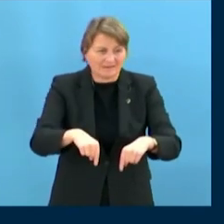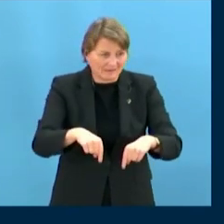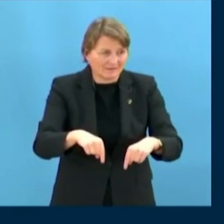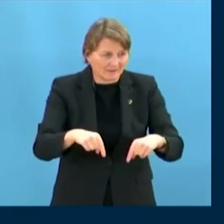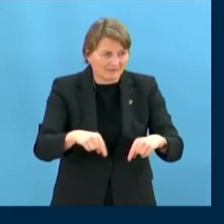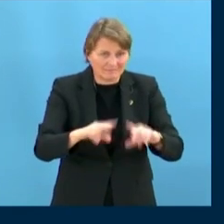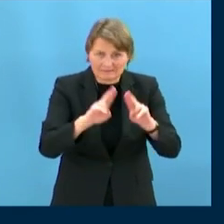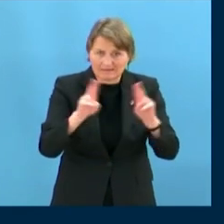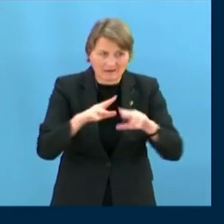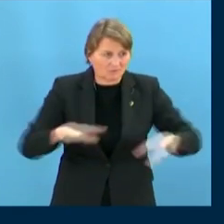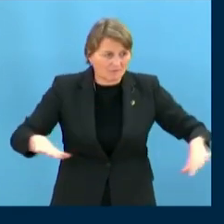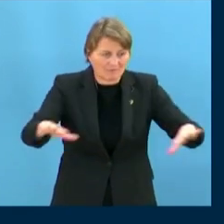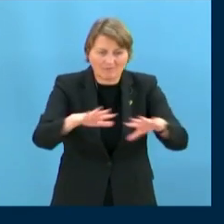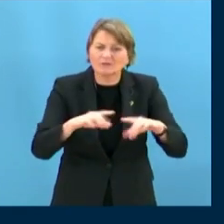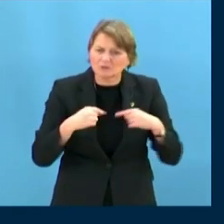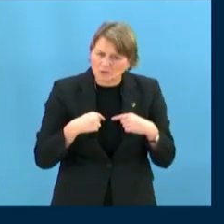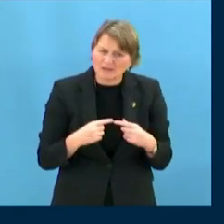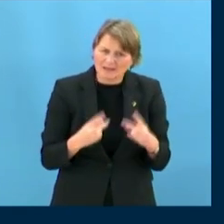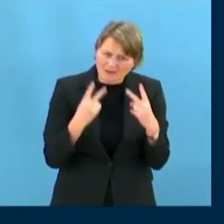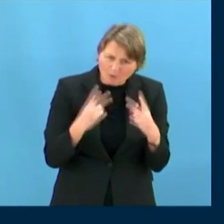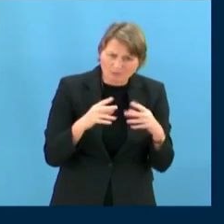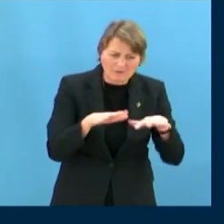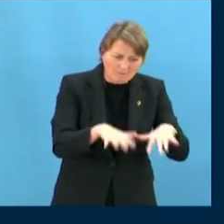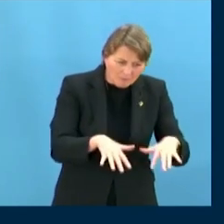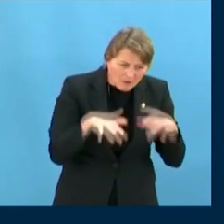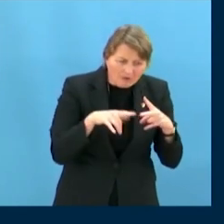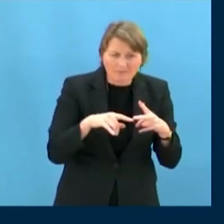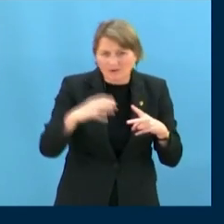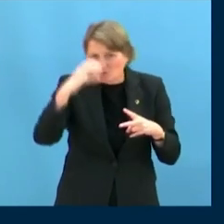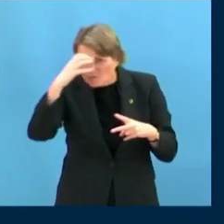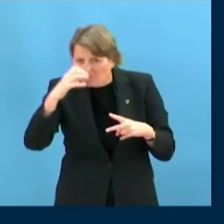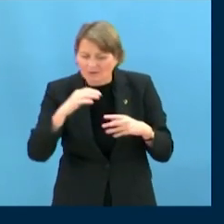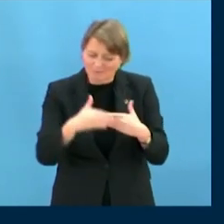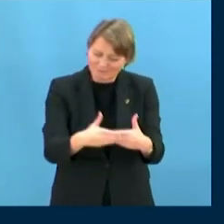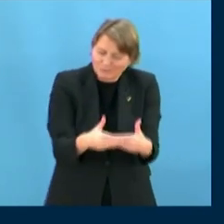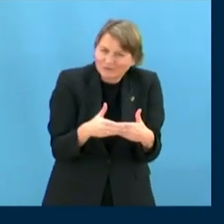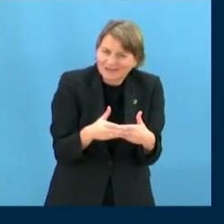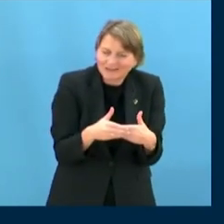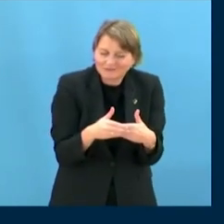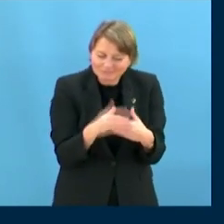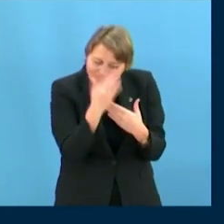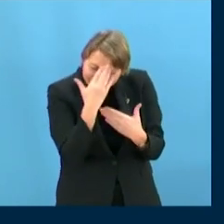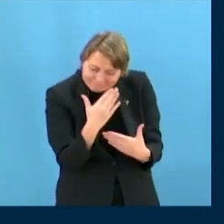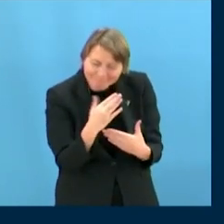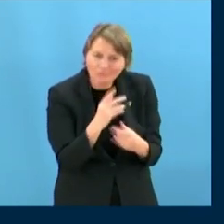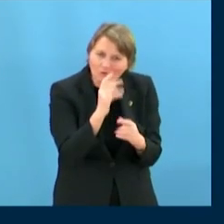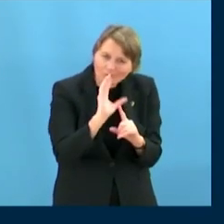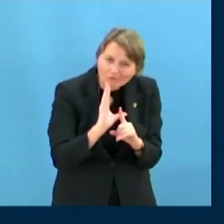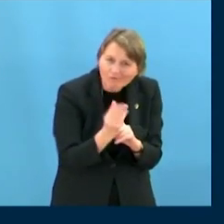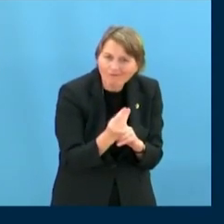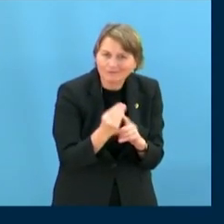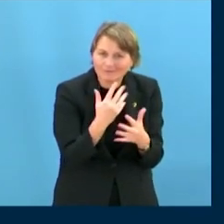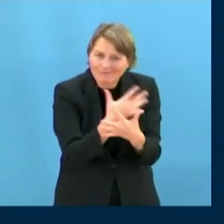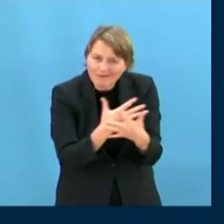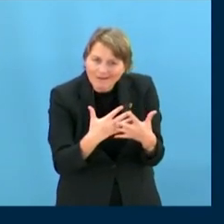partager sa culture, sa langue, ses traditions et ses savoir-faire entre autres peuples et nations pour enrichir le patrimoine de l